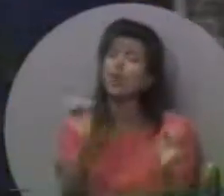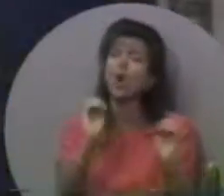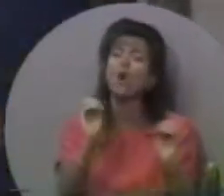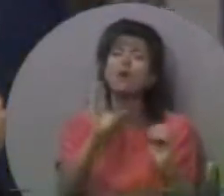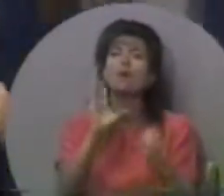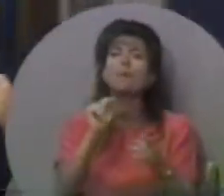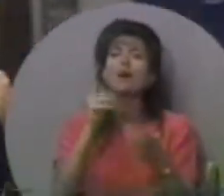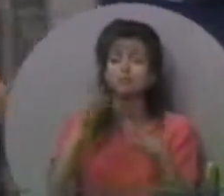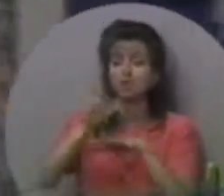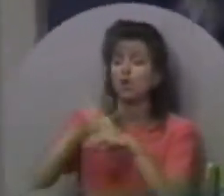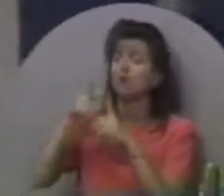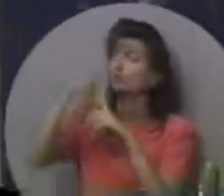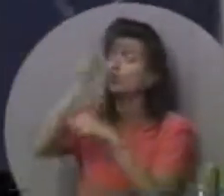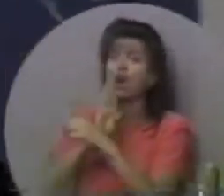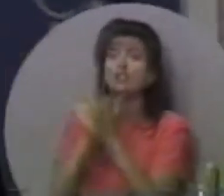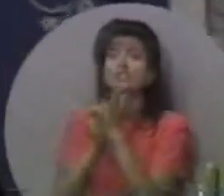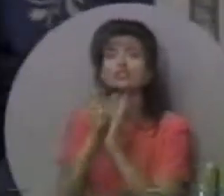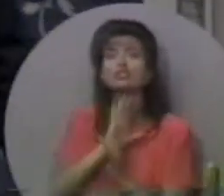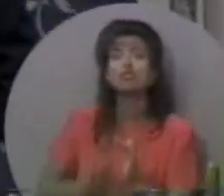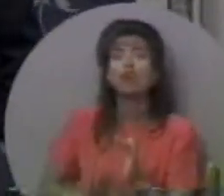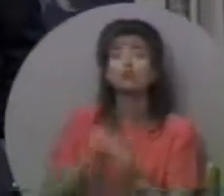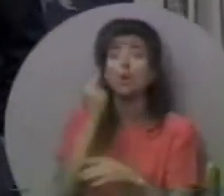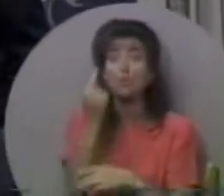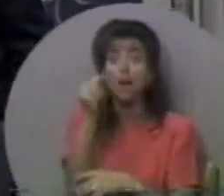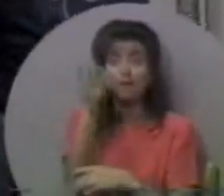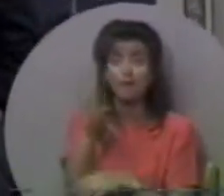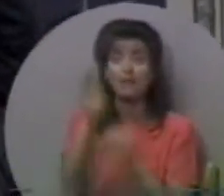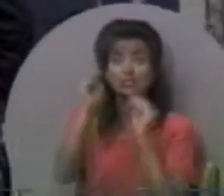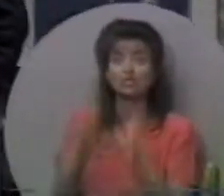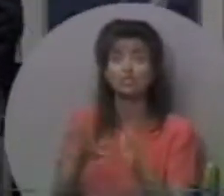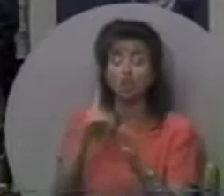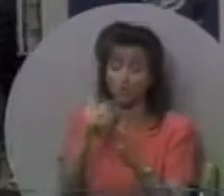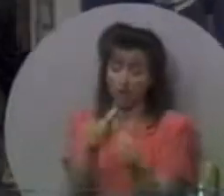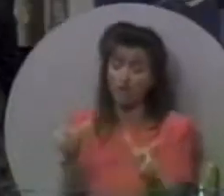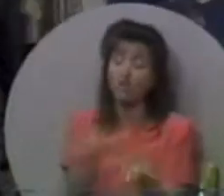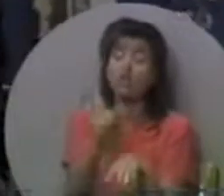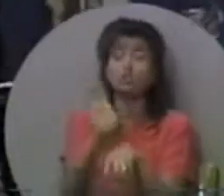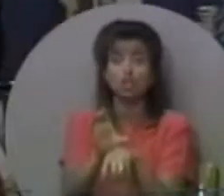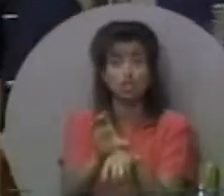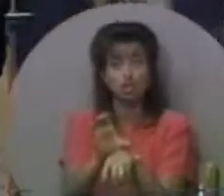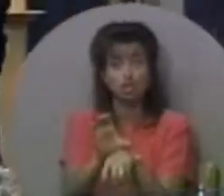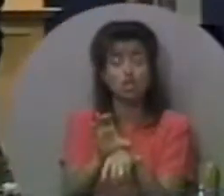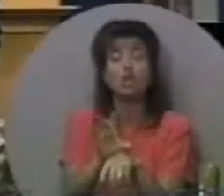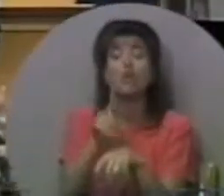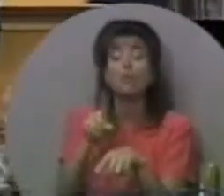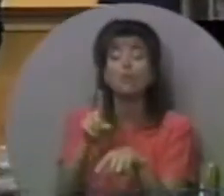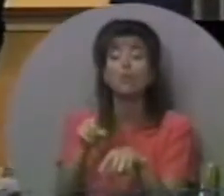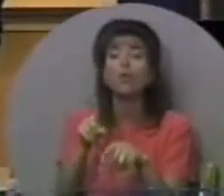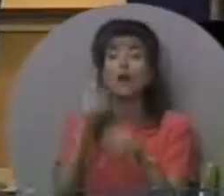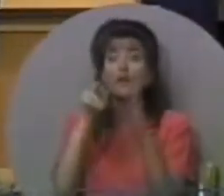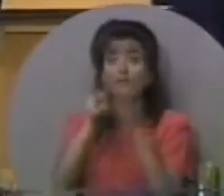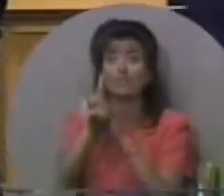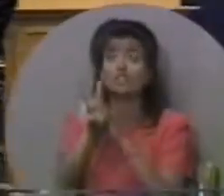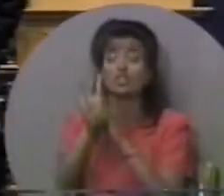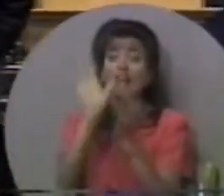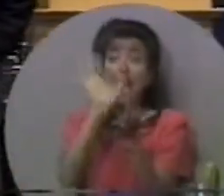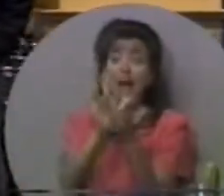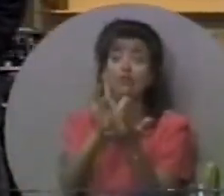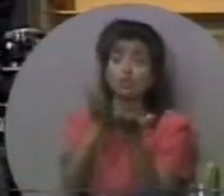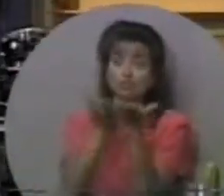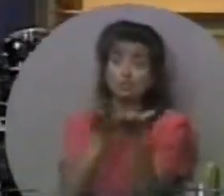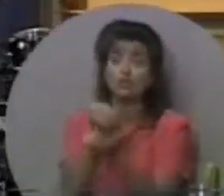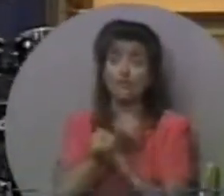ходити на роботу. Ви були покликані до Бога Ісуса Христа, до пастора, вчителя, до місцевості, до церкви, до бачення, до